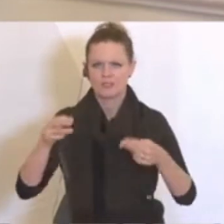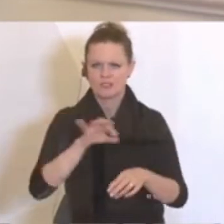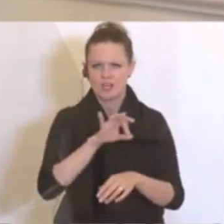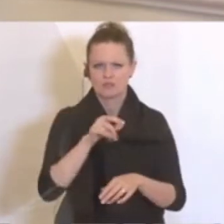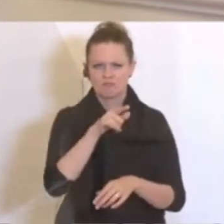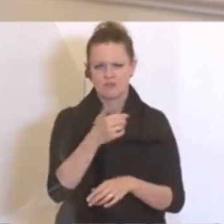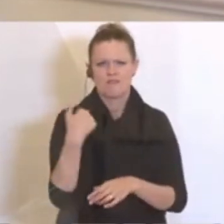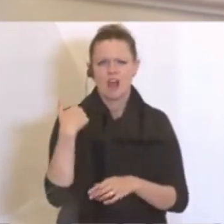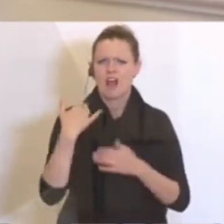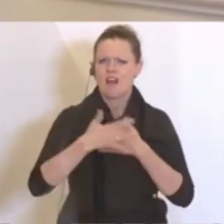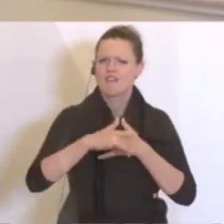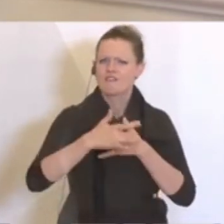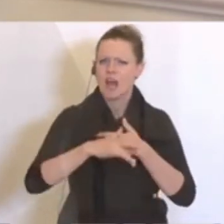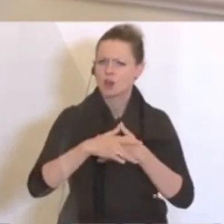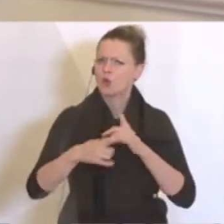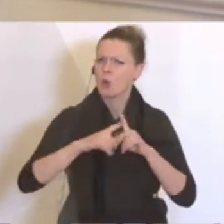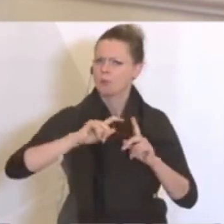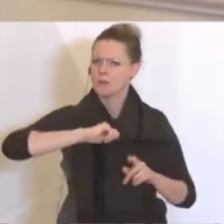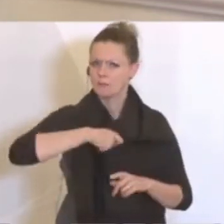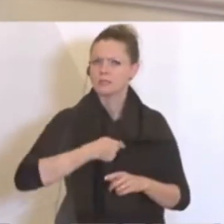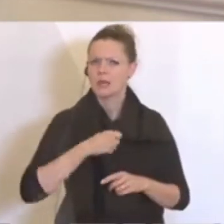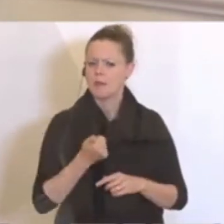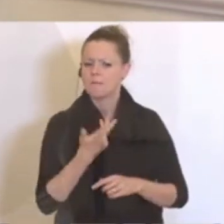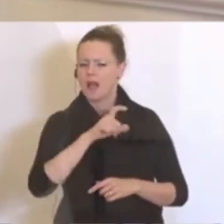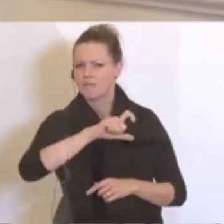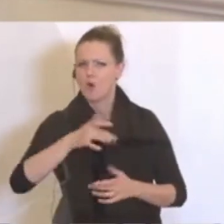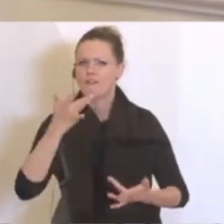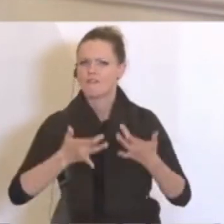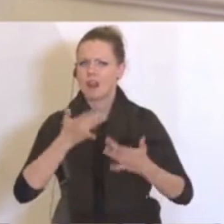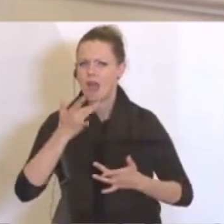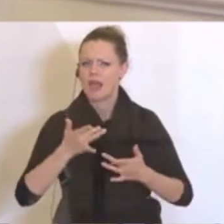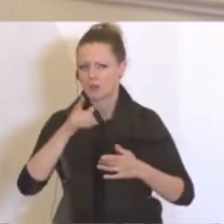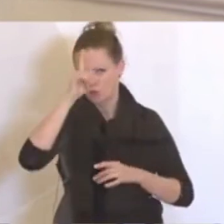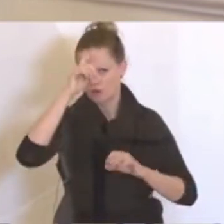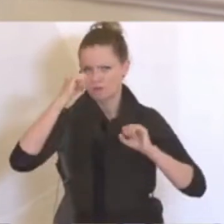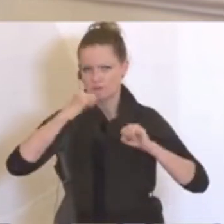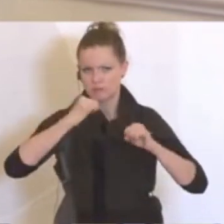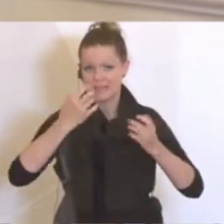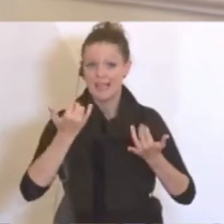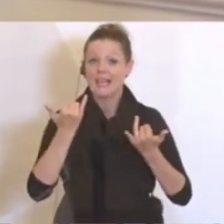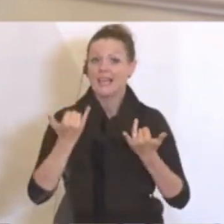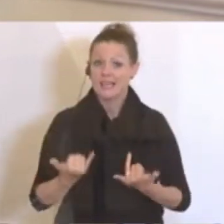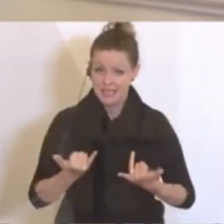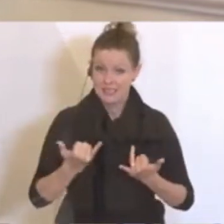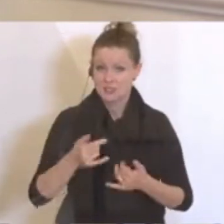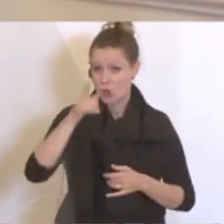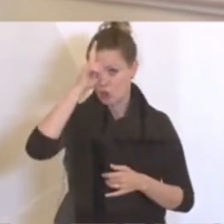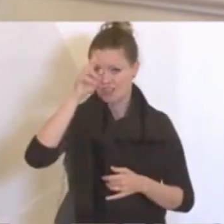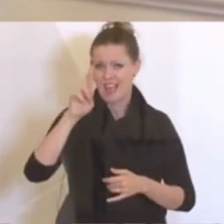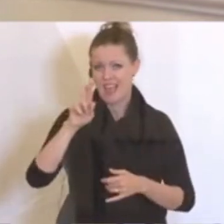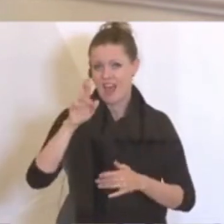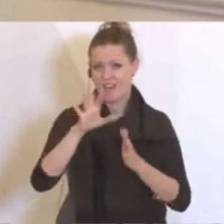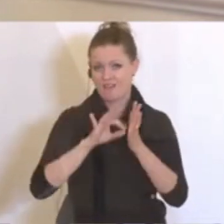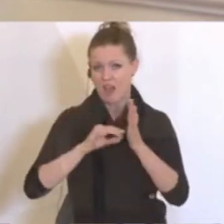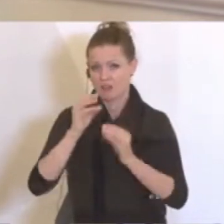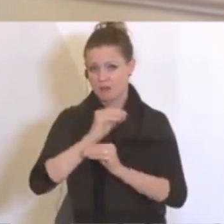Freitag, glaube ich, relativ optimistisch und haben gesprochen von in einigen Wochen eventuell gibt es eine Einigung mit Deutschland. Jetzt ist in Deutschland der Reproduktionsfaktor wieder gestiegen übers